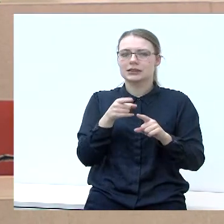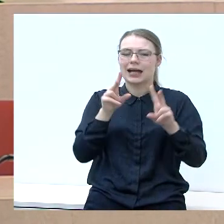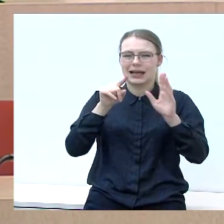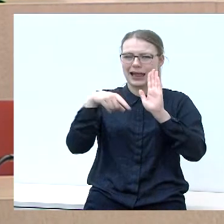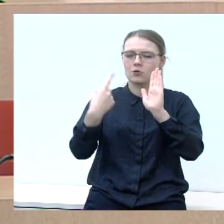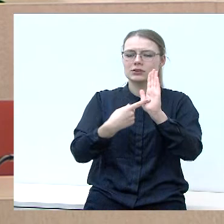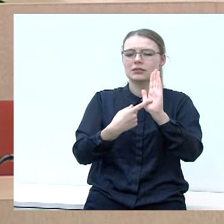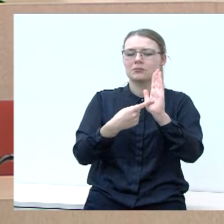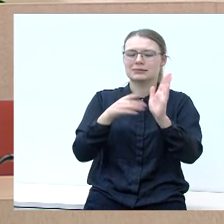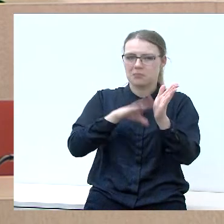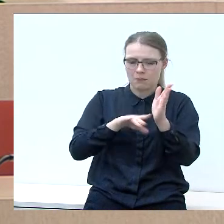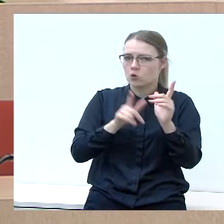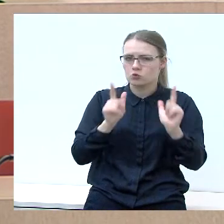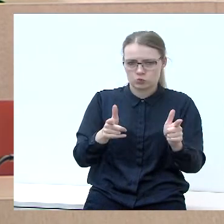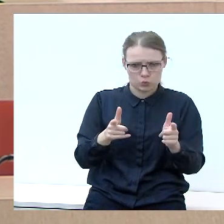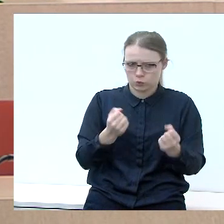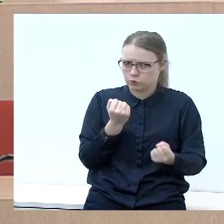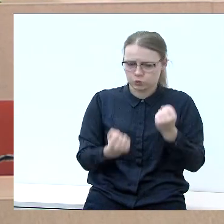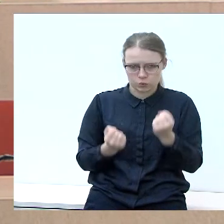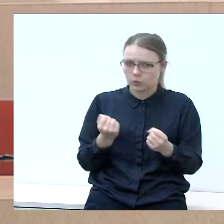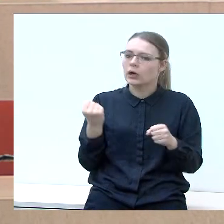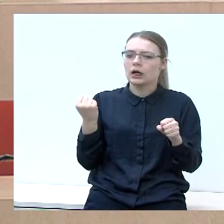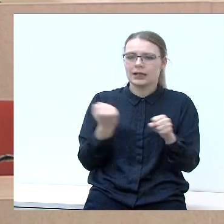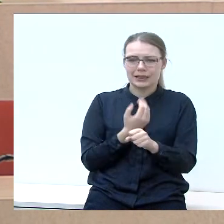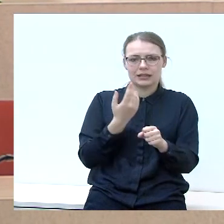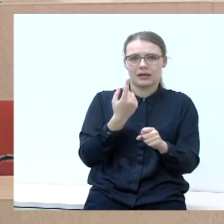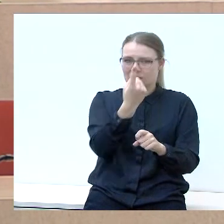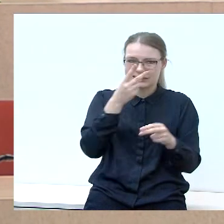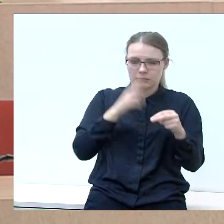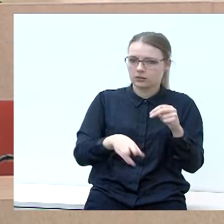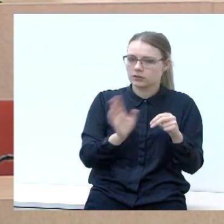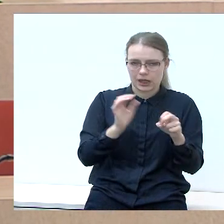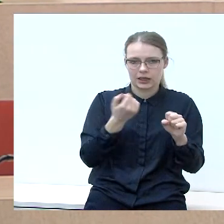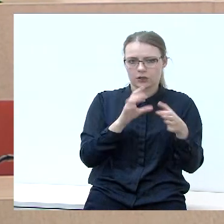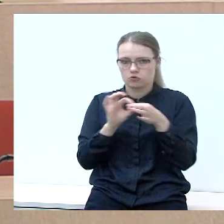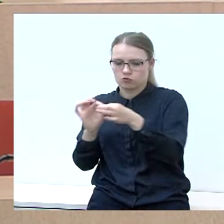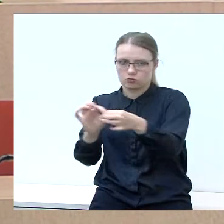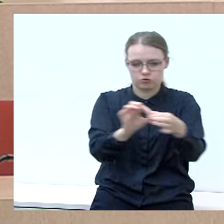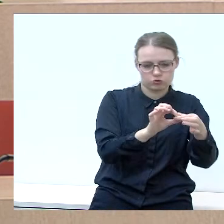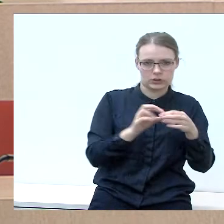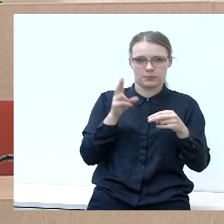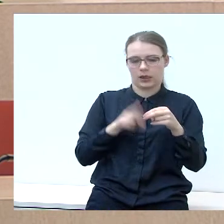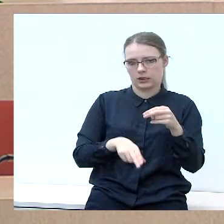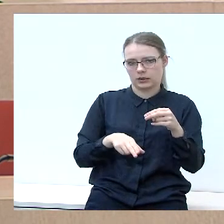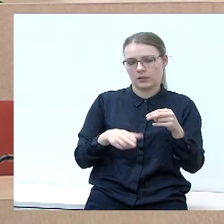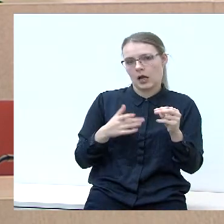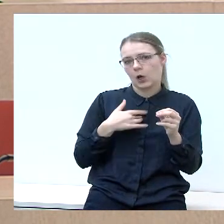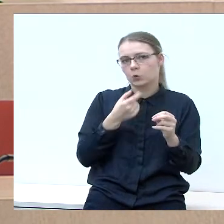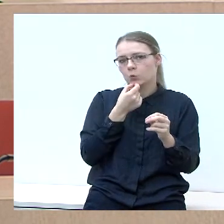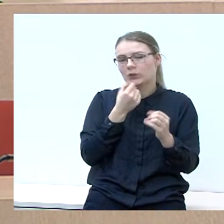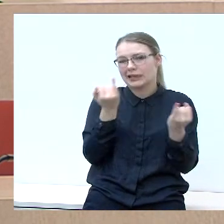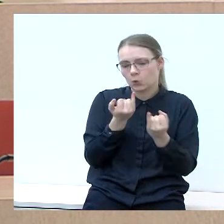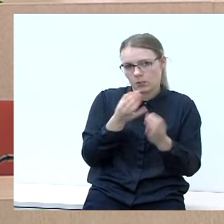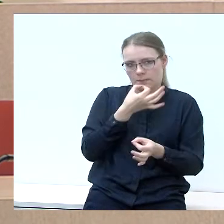klausimą. Tai reikalingas, kompleksnis sprendimas ir jis gal nuskambės kažkaip irgi įdomiai, bet